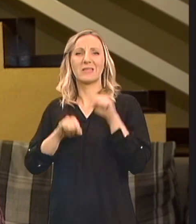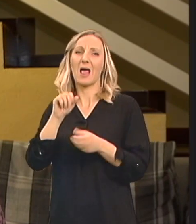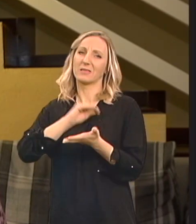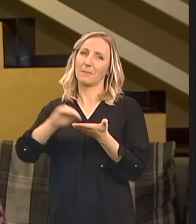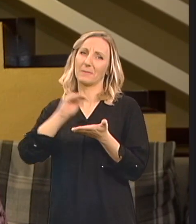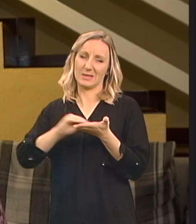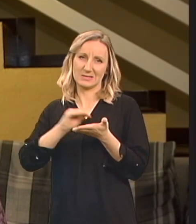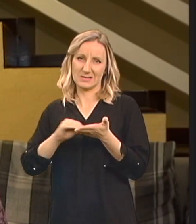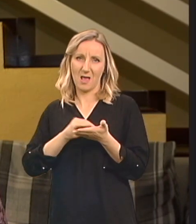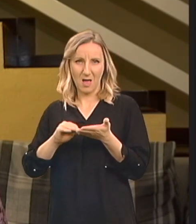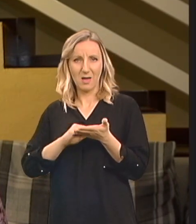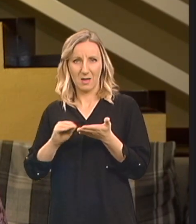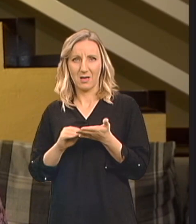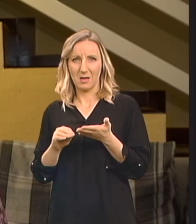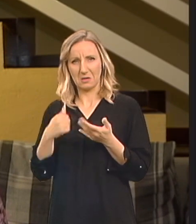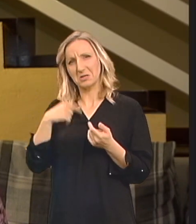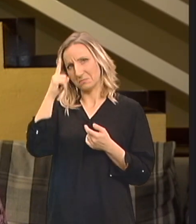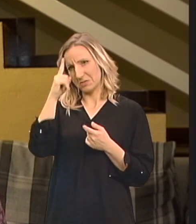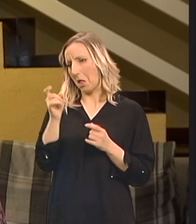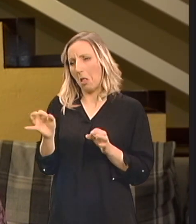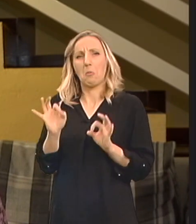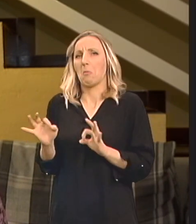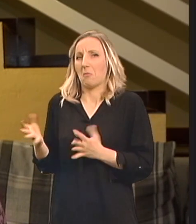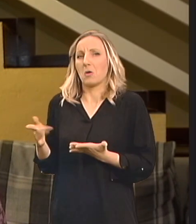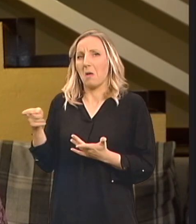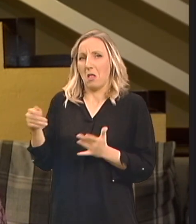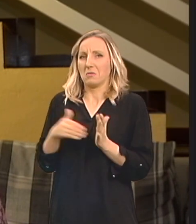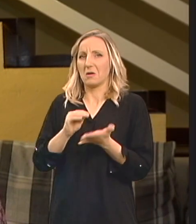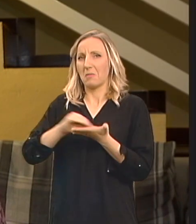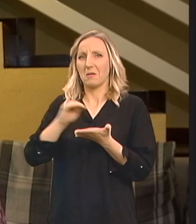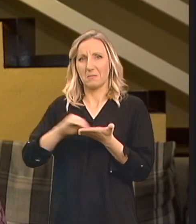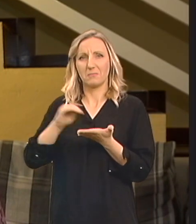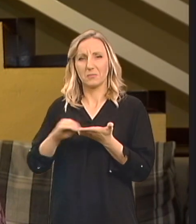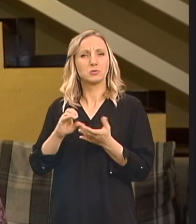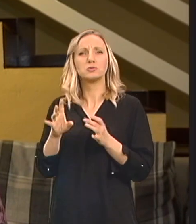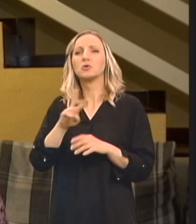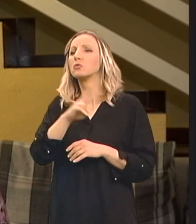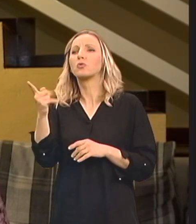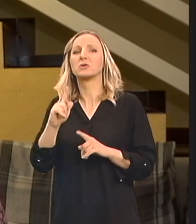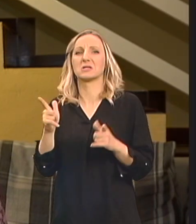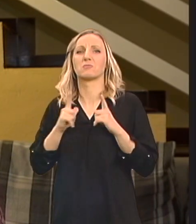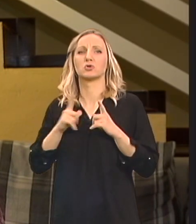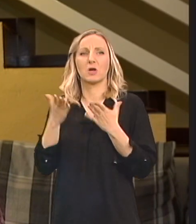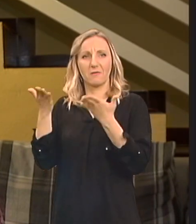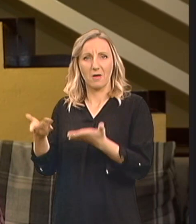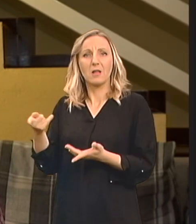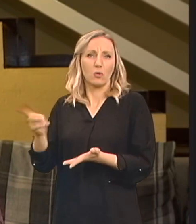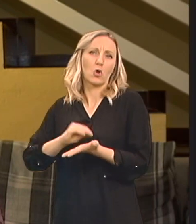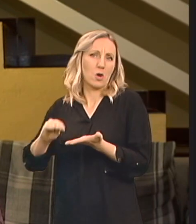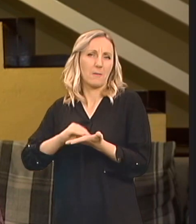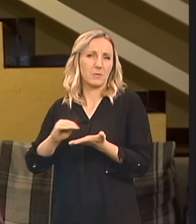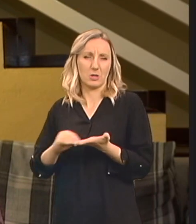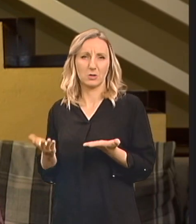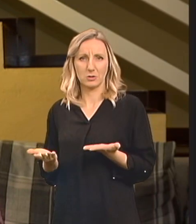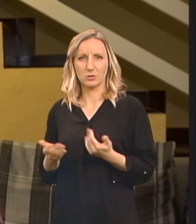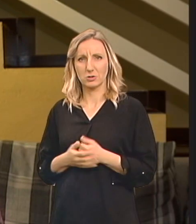naginjala ka tome Tako da je to bilo logičan slijed događaja Mislim ništa ništa drugo Nije ni bilo očekivano od nje Već tako nešto Da